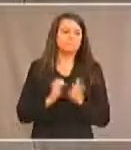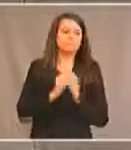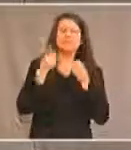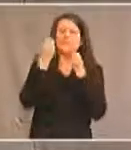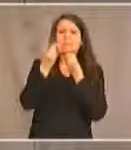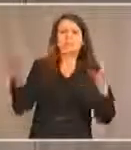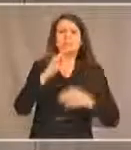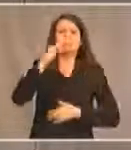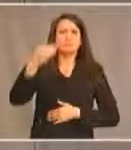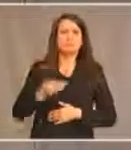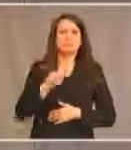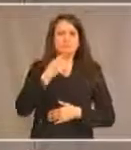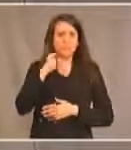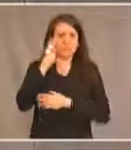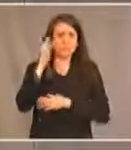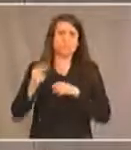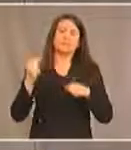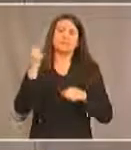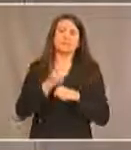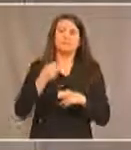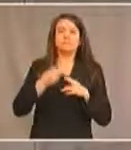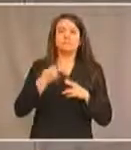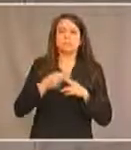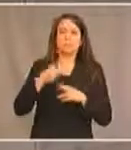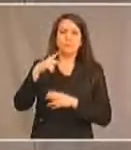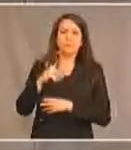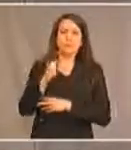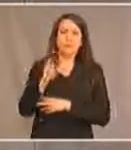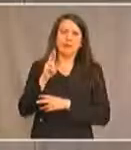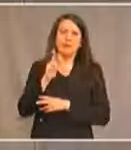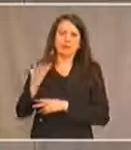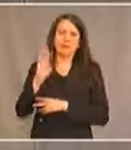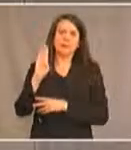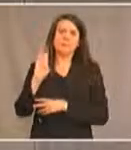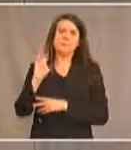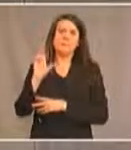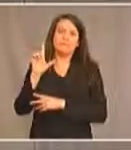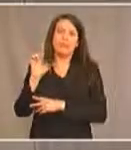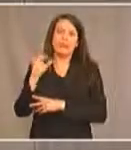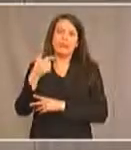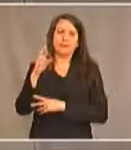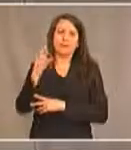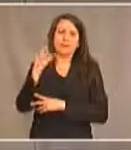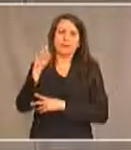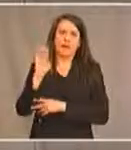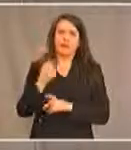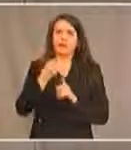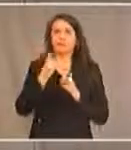avec un message de bienvenue du chef national, Perry Bellegarde, qui vous sera présenté par voie de